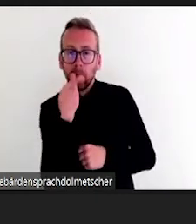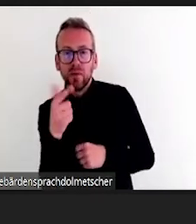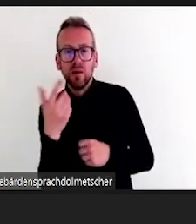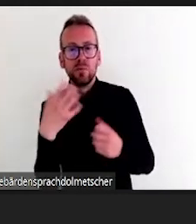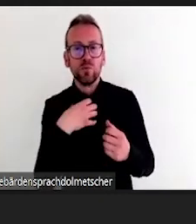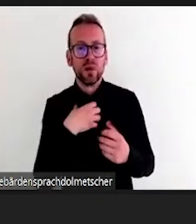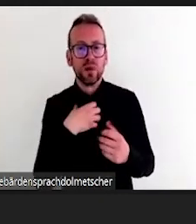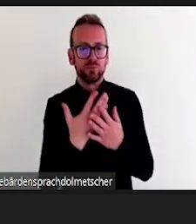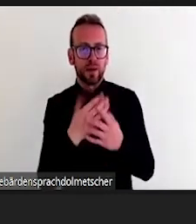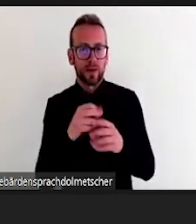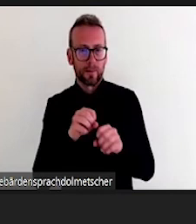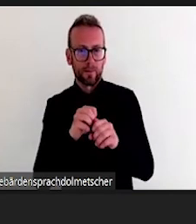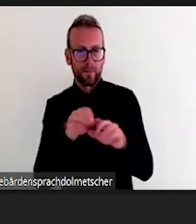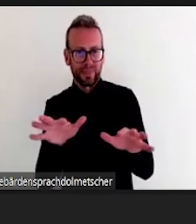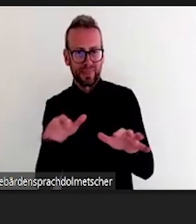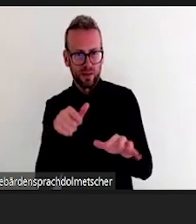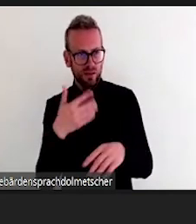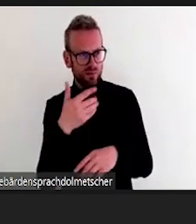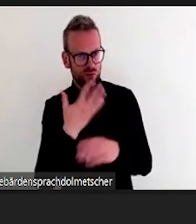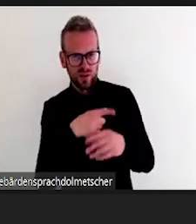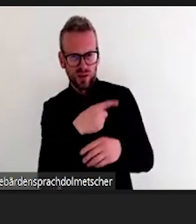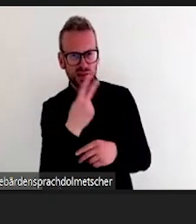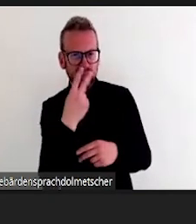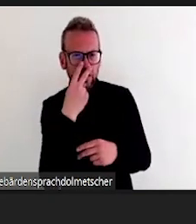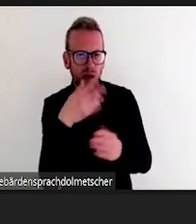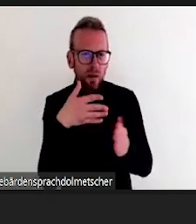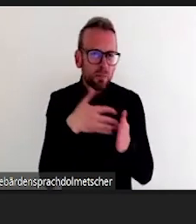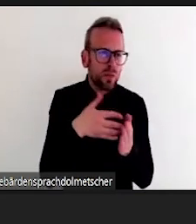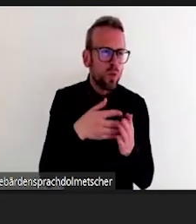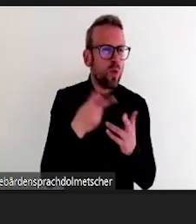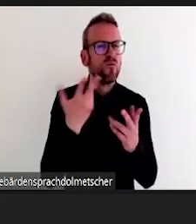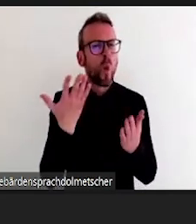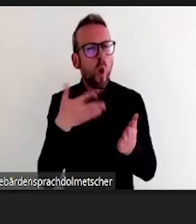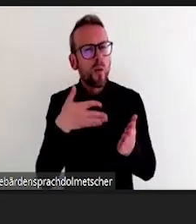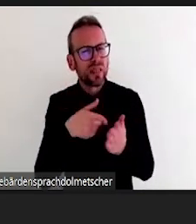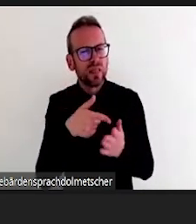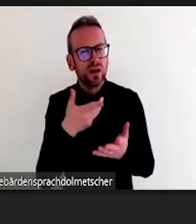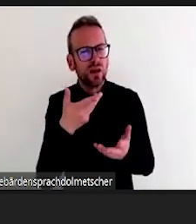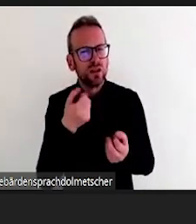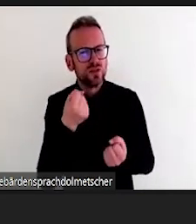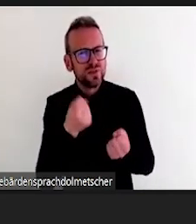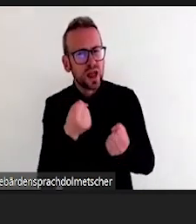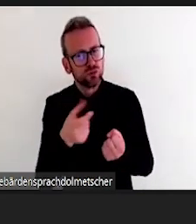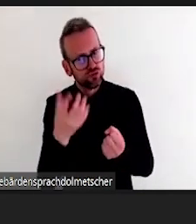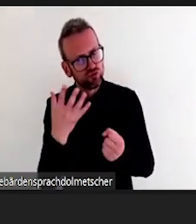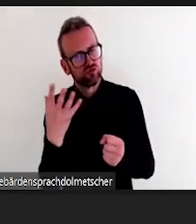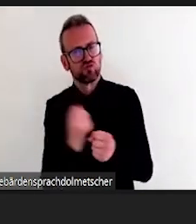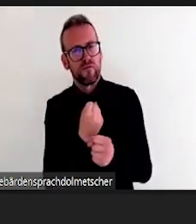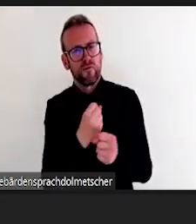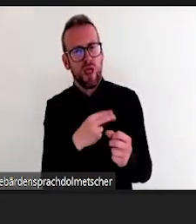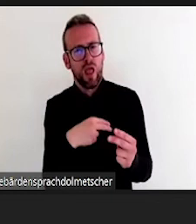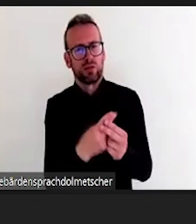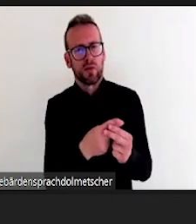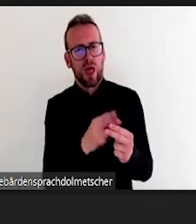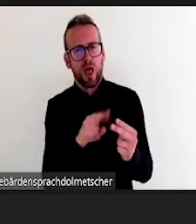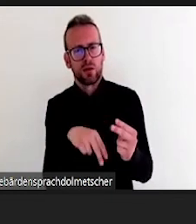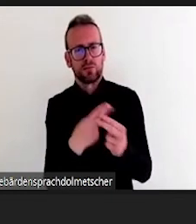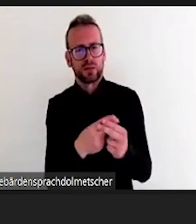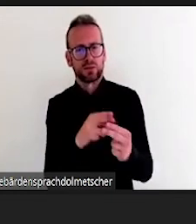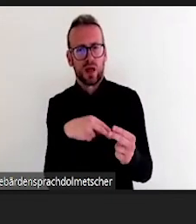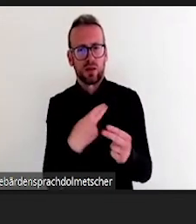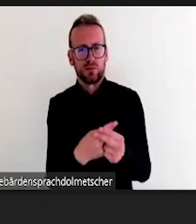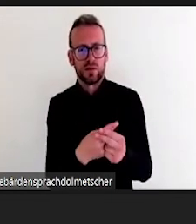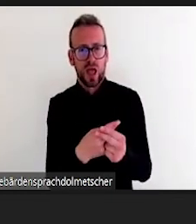immer frei. Das heißt, wer es ausprobiert und feststellt, dieses Medium oder dieses Tool hemmt eher mein Lernen. Ich komme damit nicht zurecht.